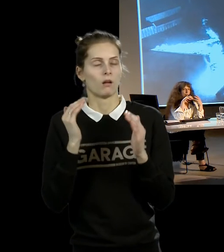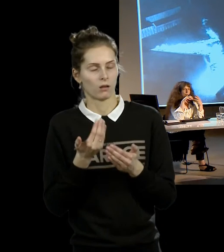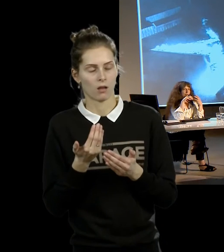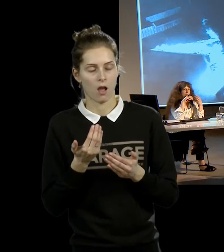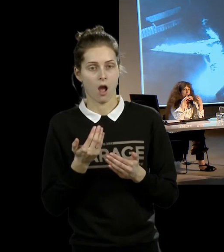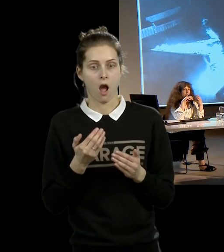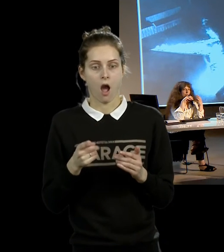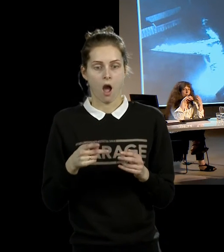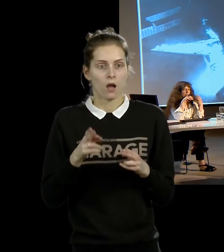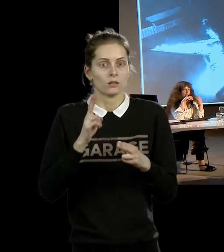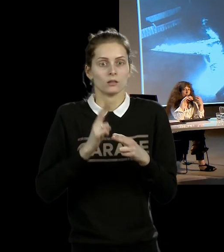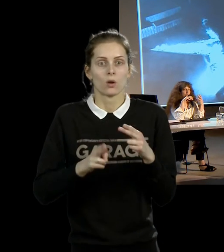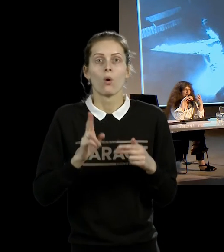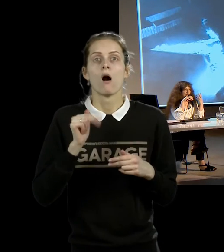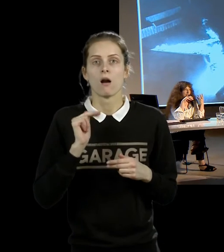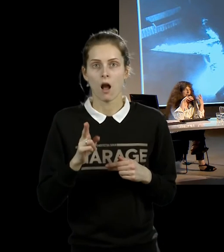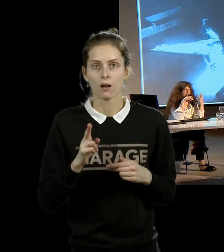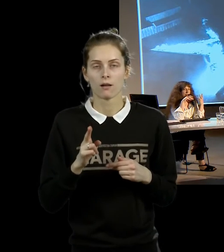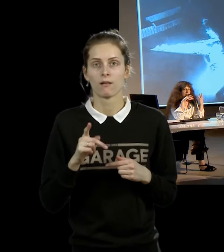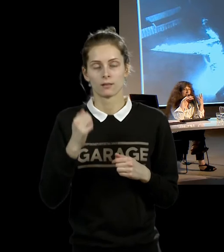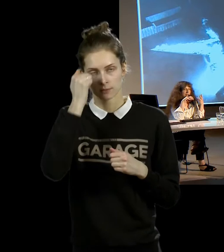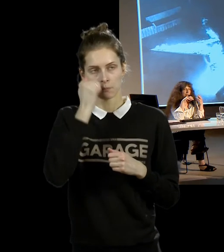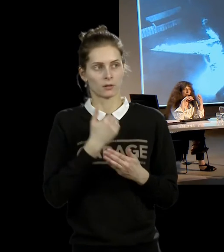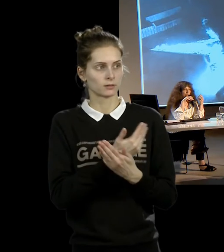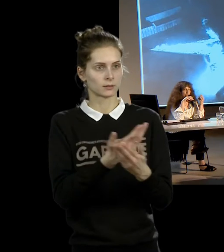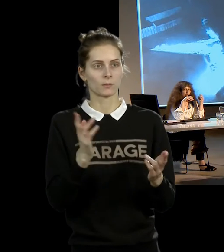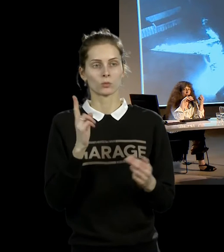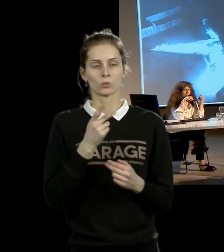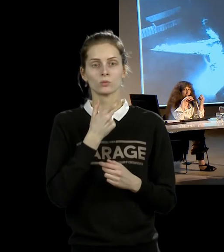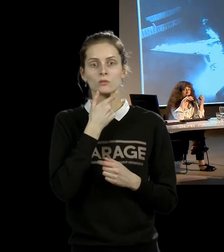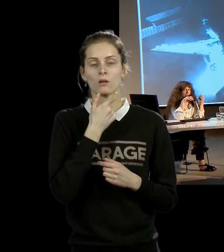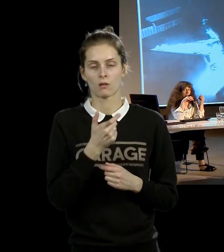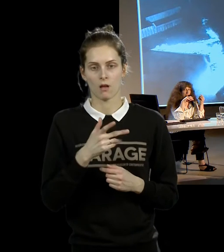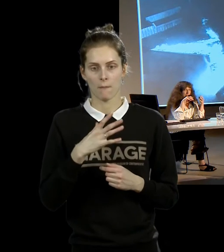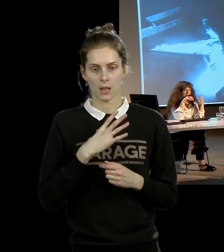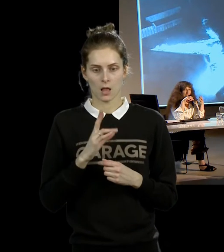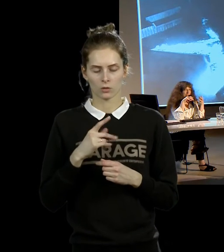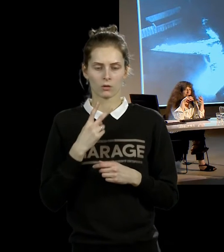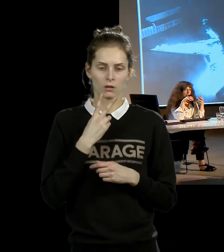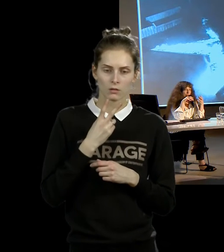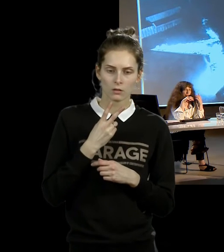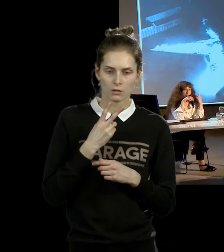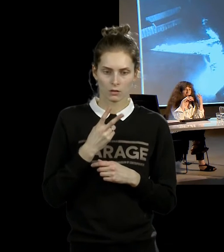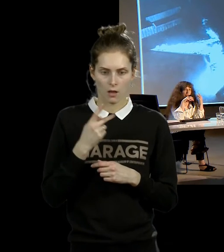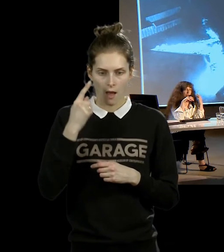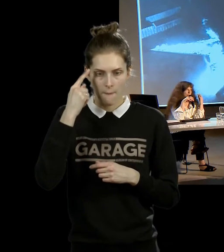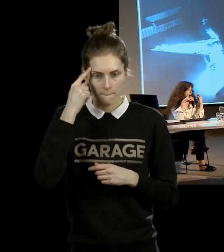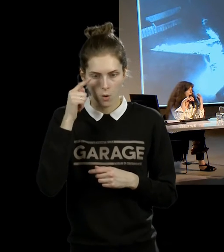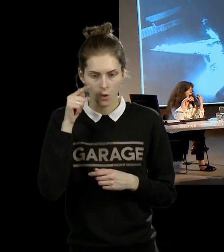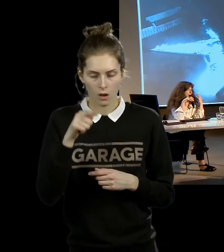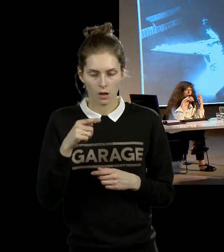благодаря публике, потому что кто-то из зрителей понял, что она без сознания и что у нее